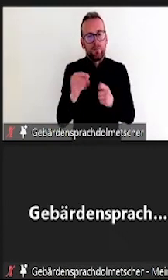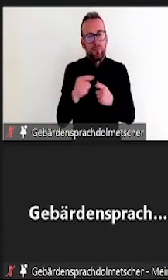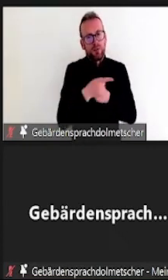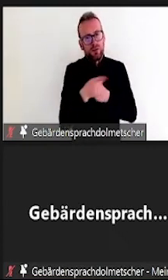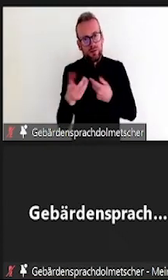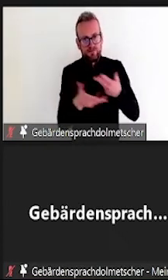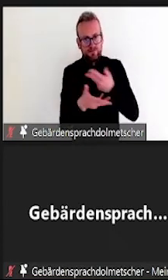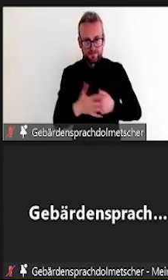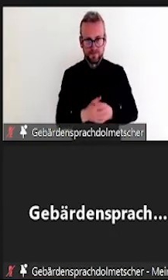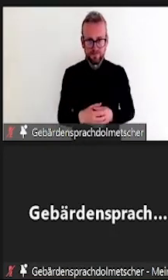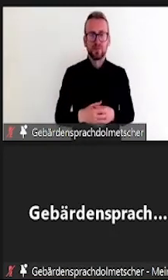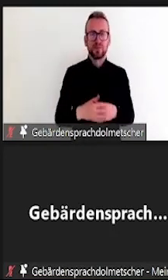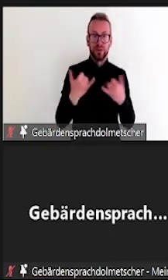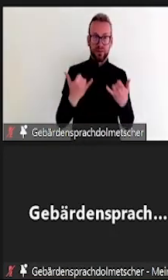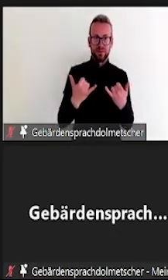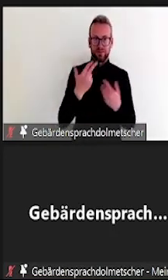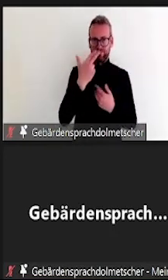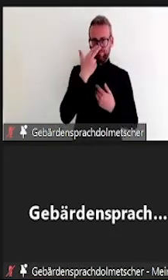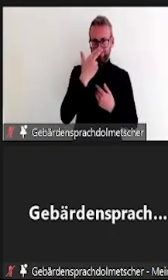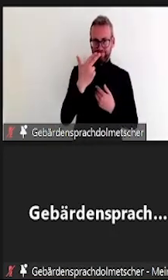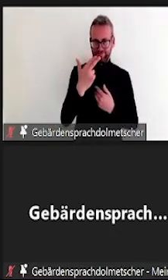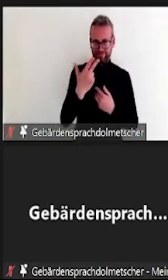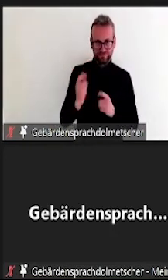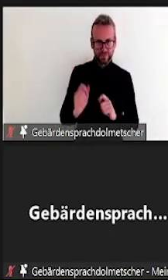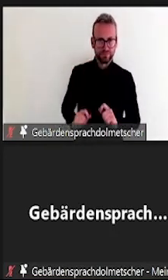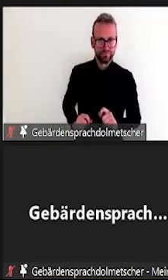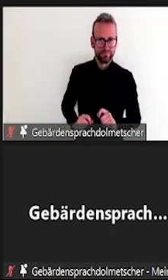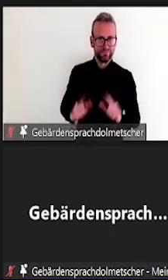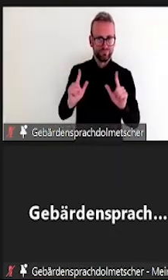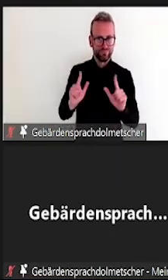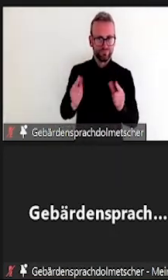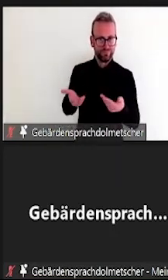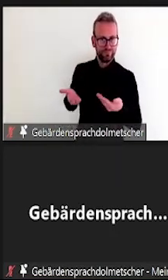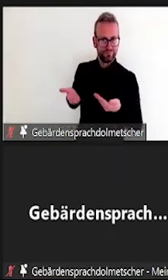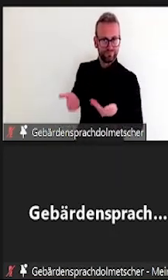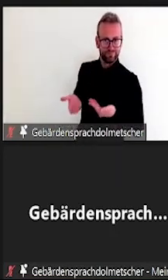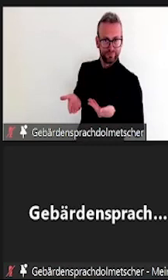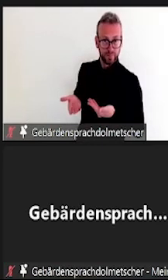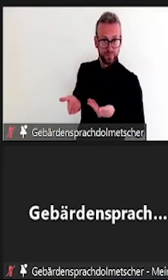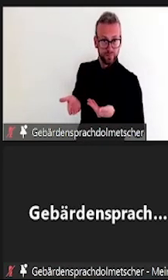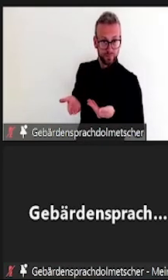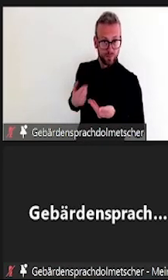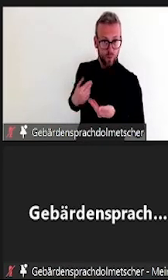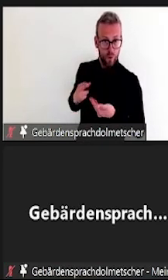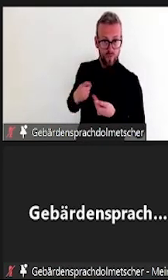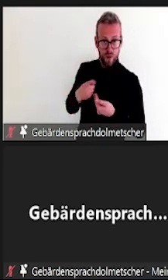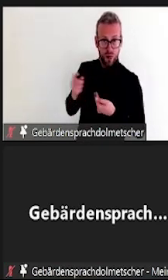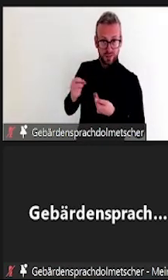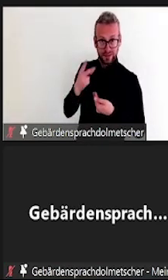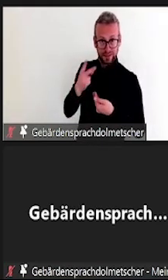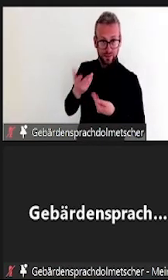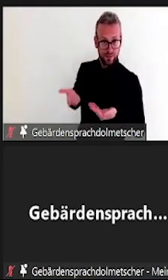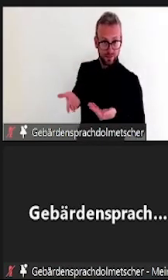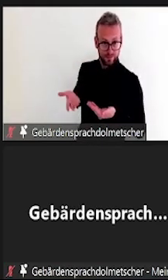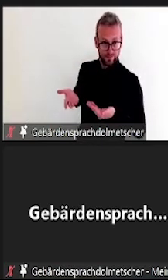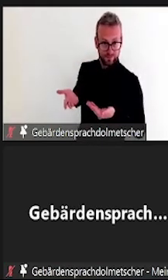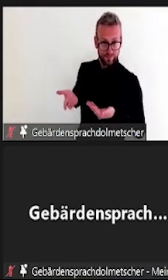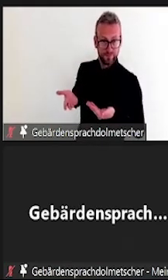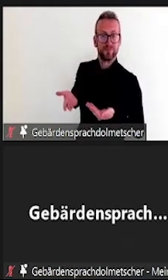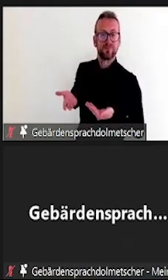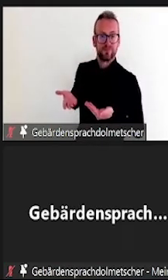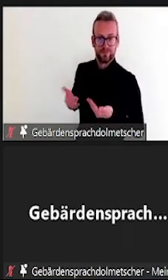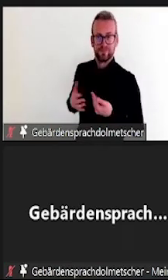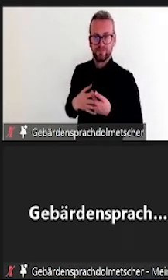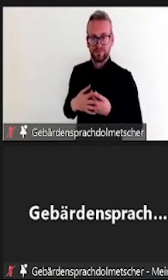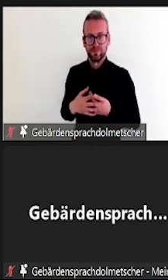Hiermit begrüße ich Sie herzlich zu unserem Vortrag Prüfung für Studierende inklusive und chancengleich gestalten, im Rahmen der Digi